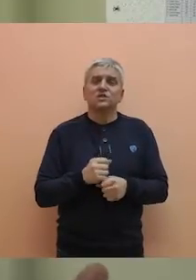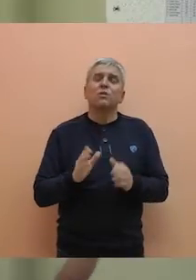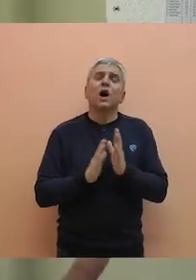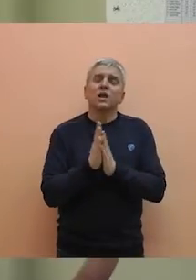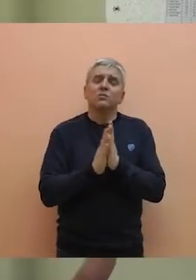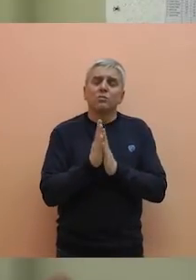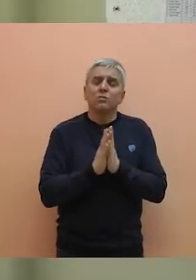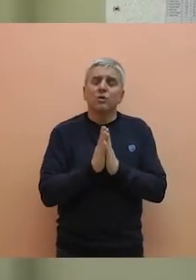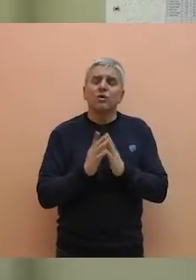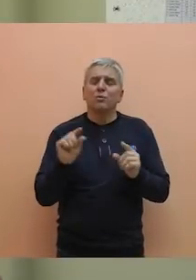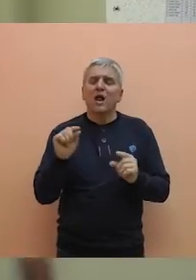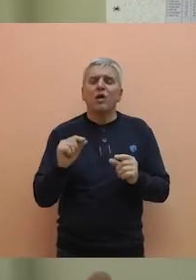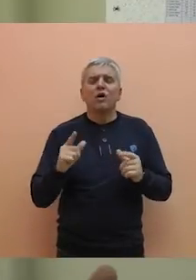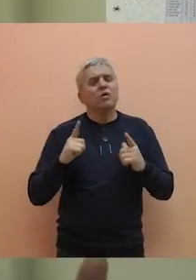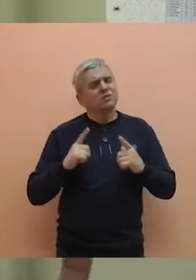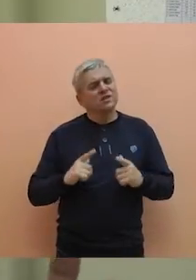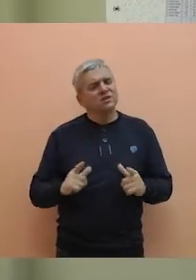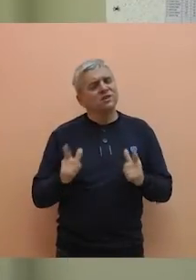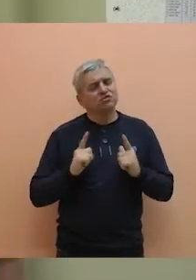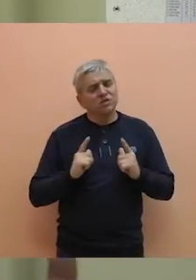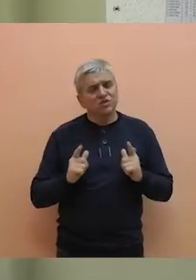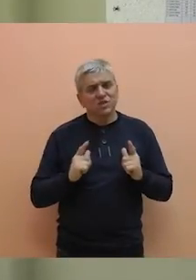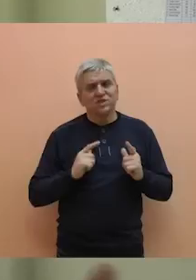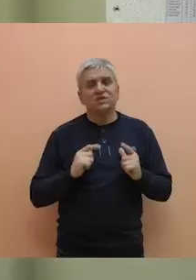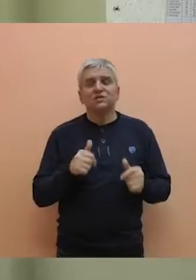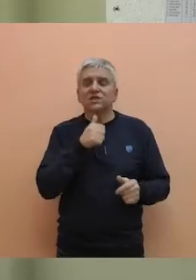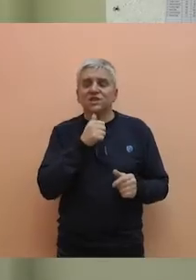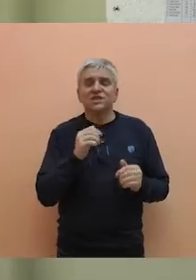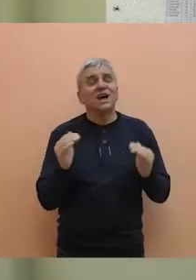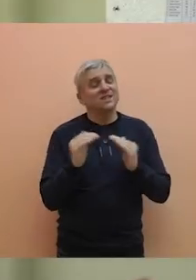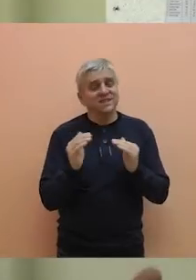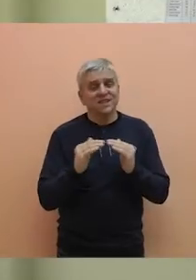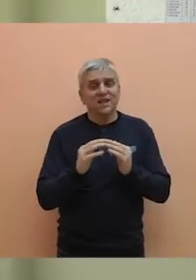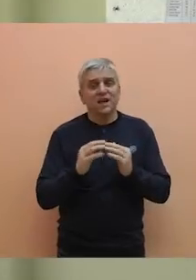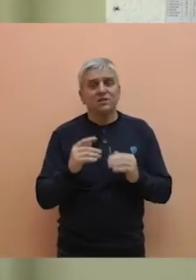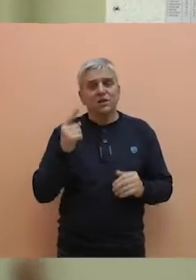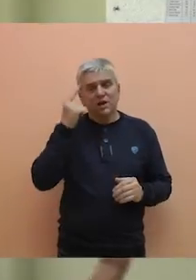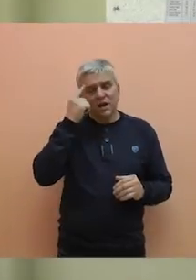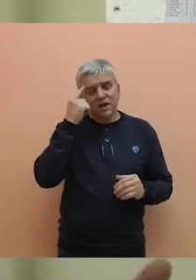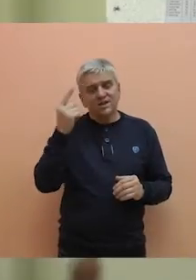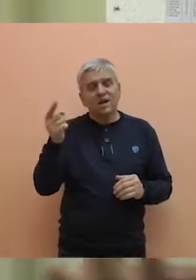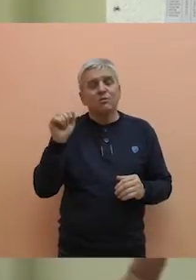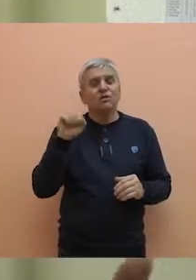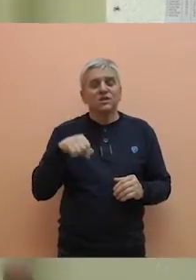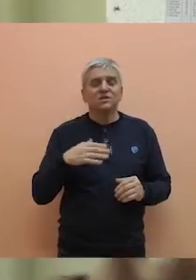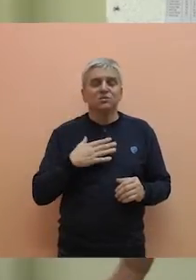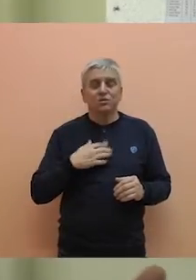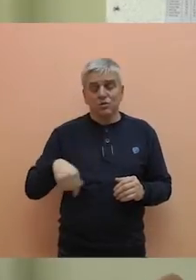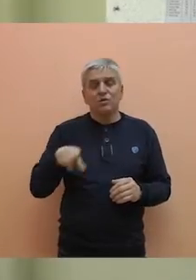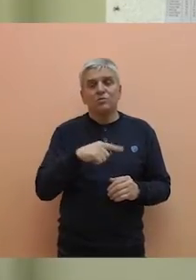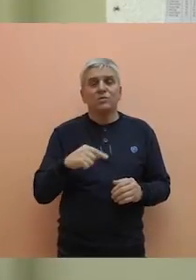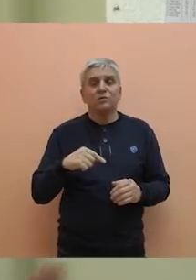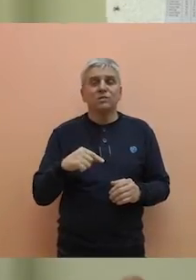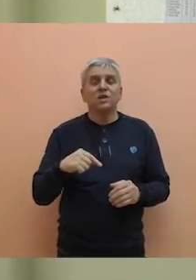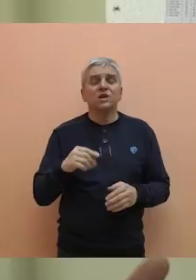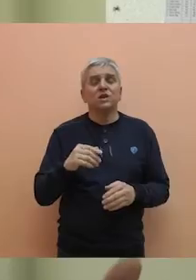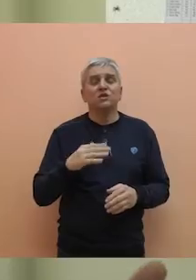molimo za strpljenje i za saradnju, a znaju da smo veoma voljni uvek da